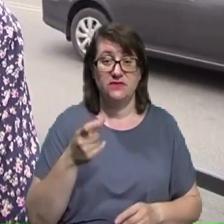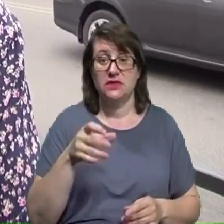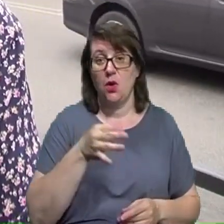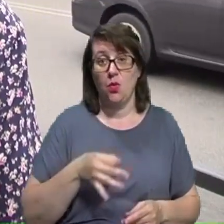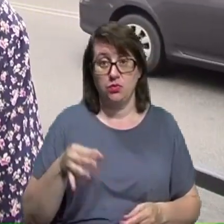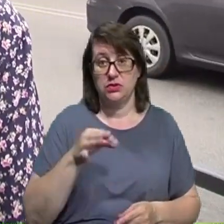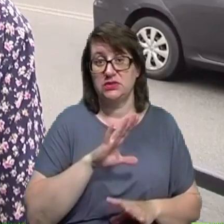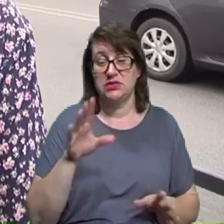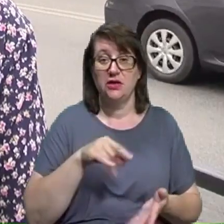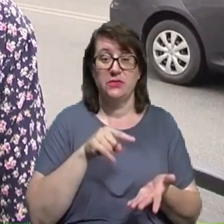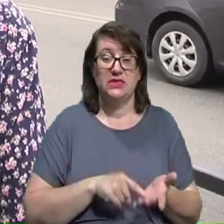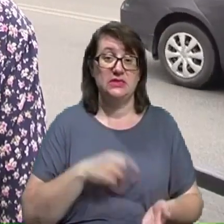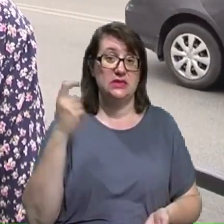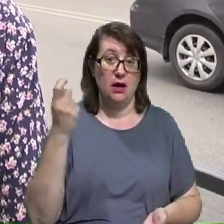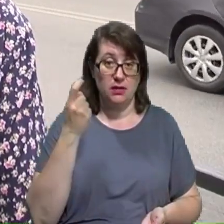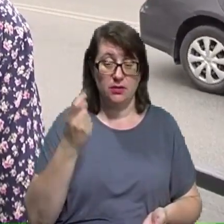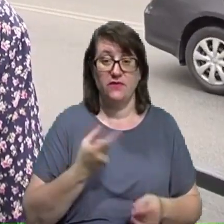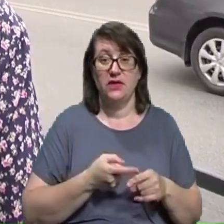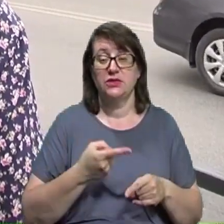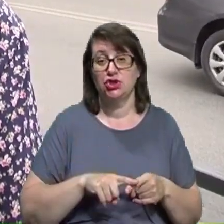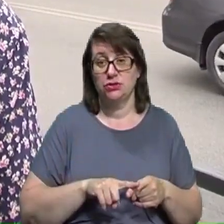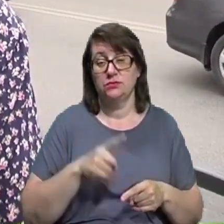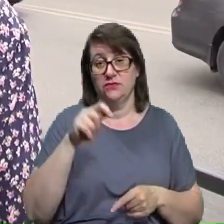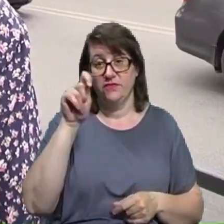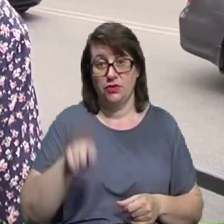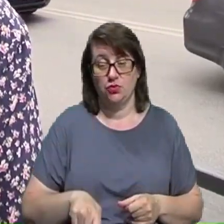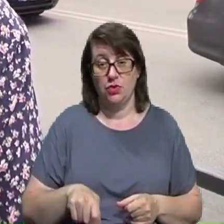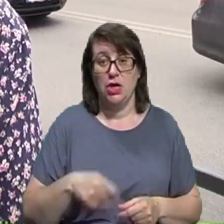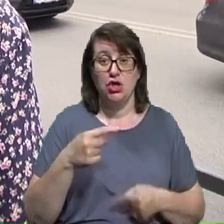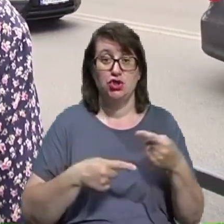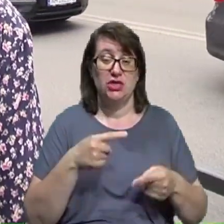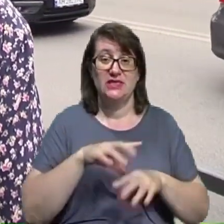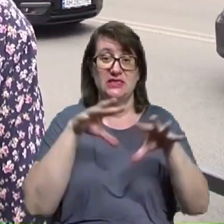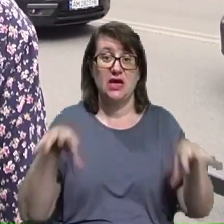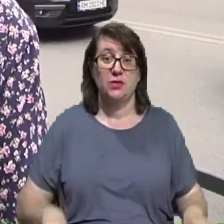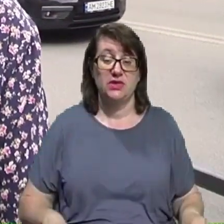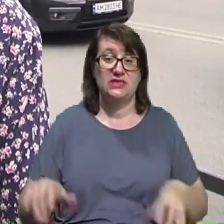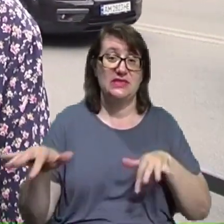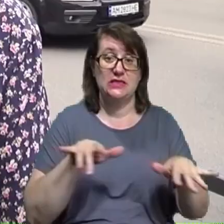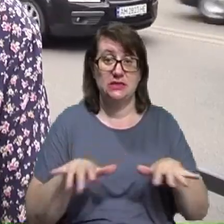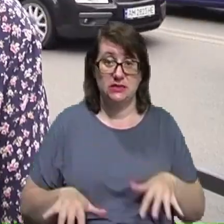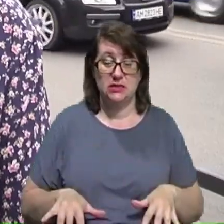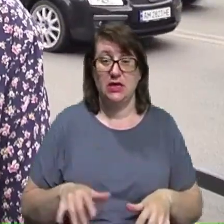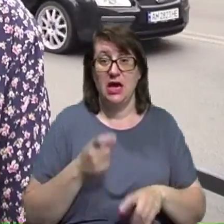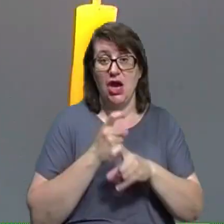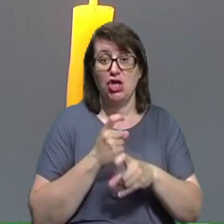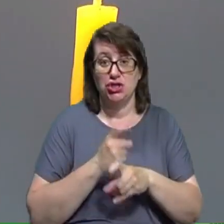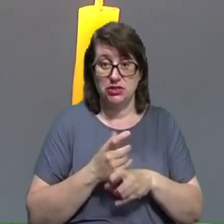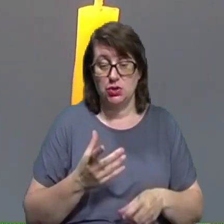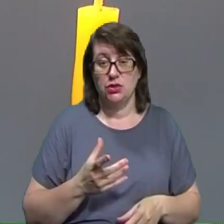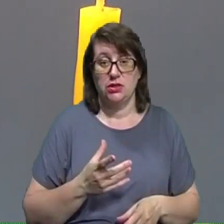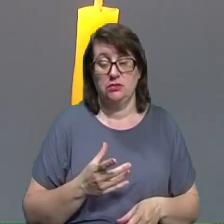місті Харкові через війну, через загардницькі дії рашистської агресії.